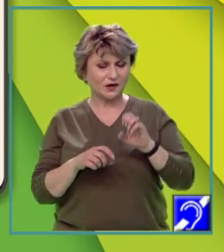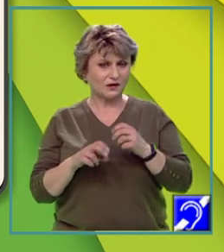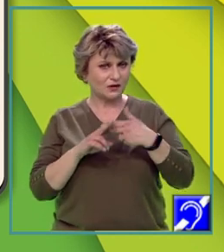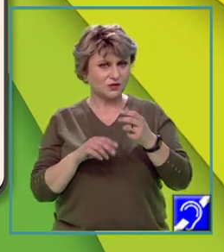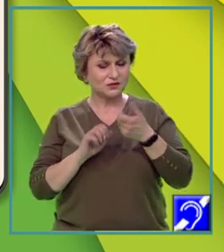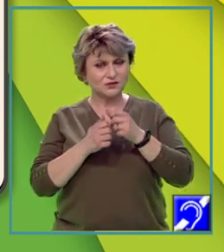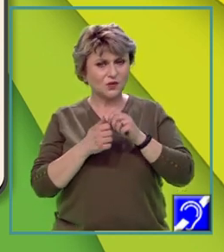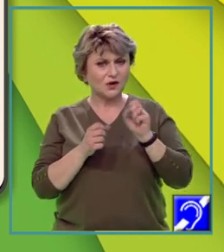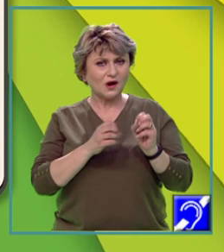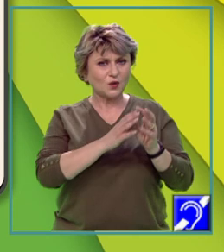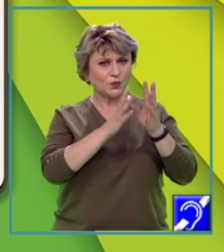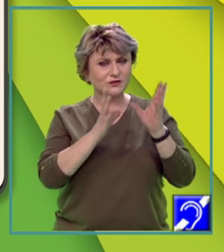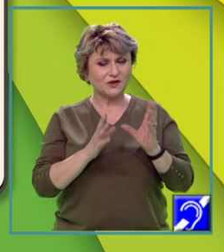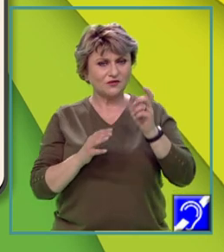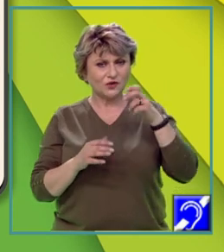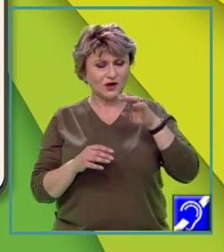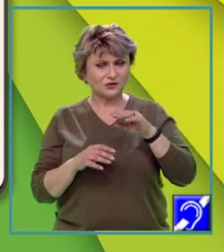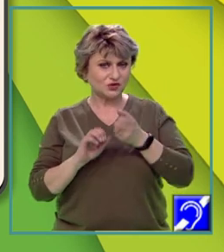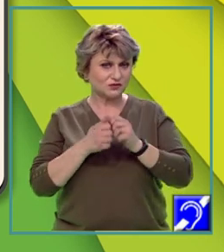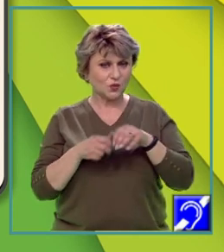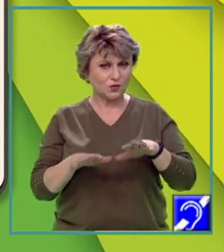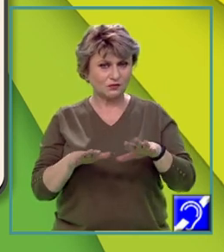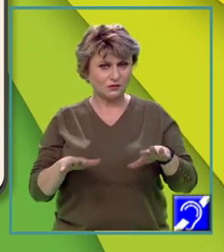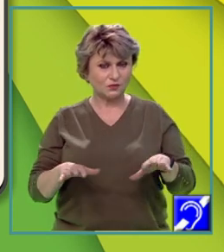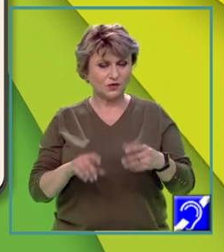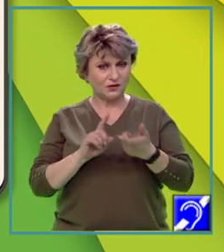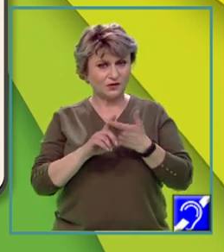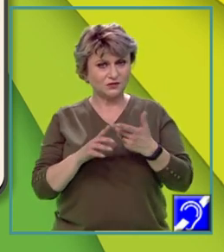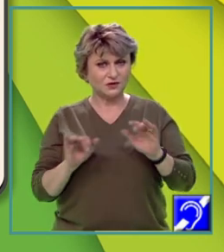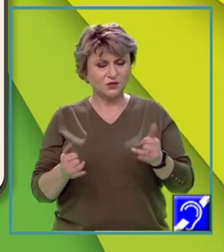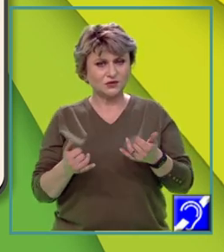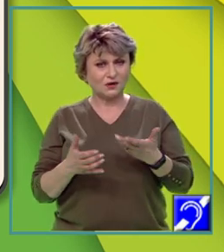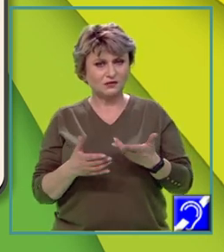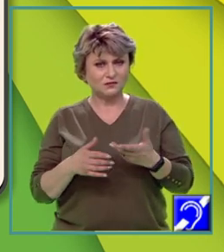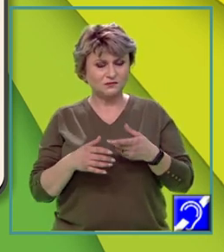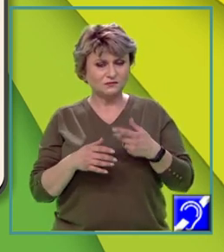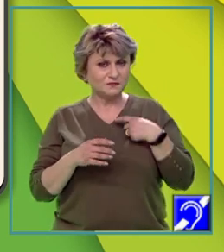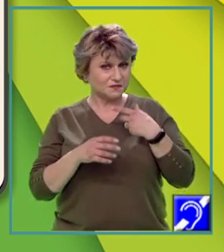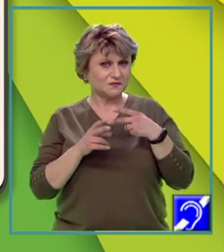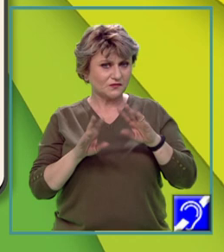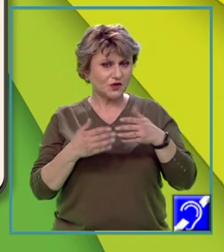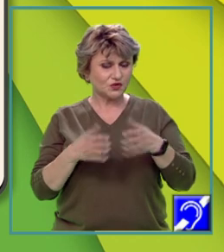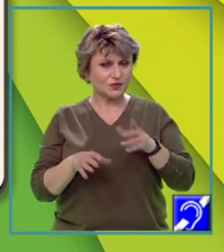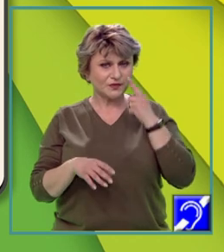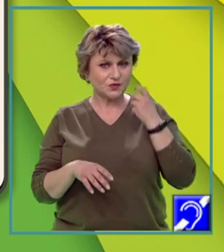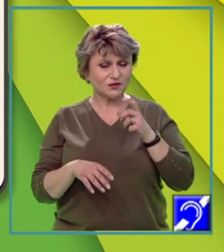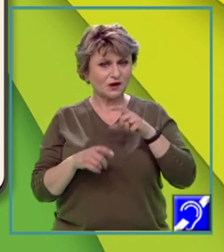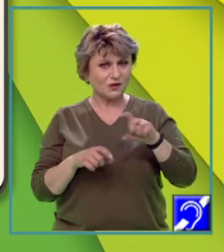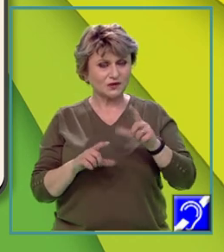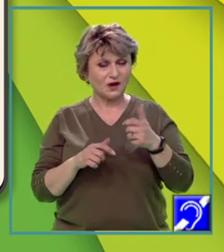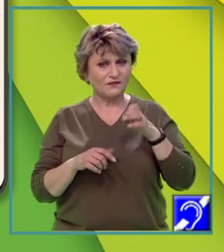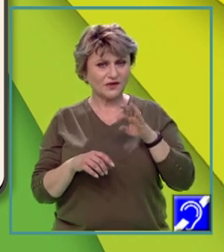erupțiile vulcanice sau cu tremure. Relațiile cauzale decurg de la cauză la efect.